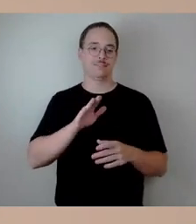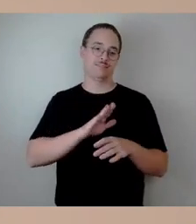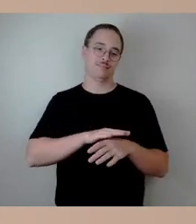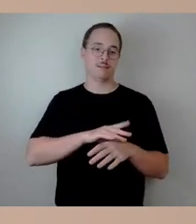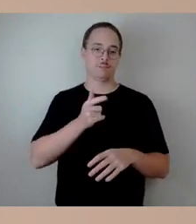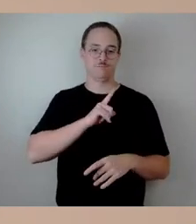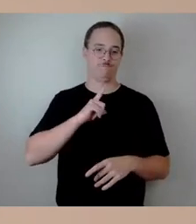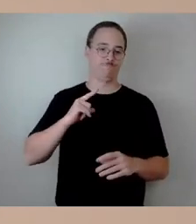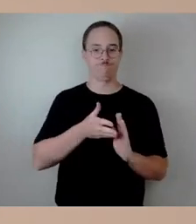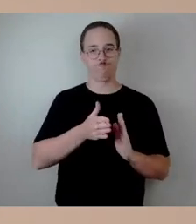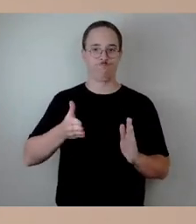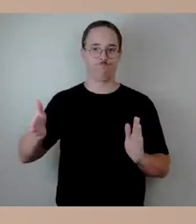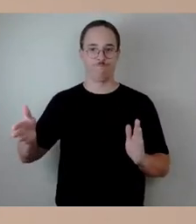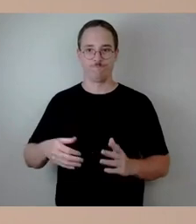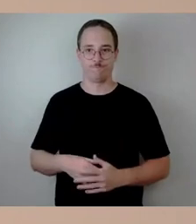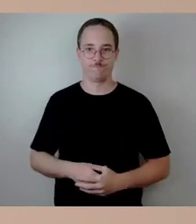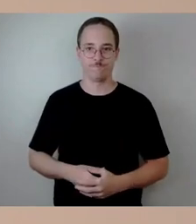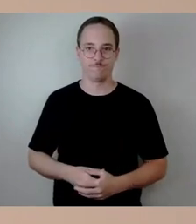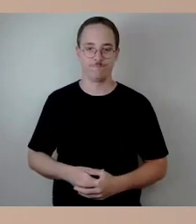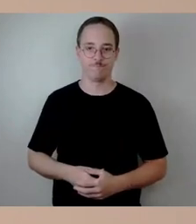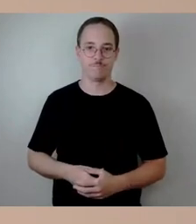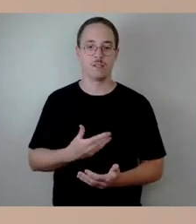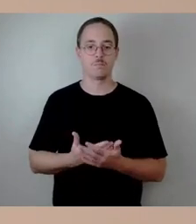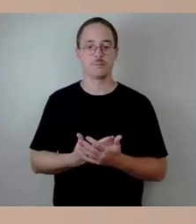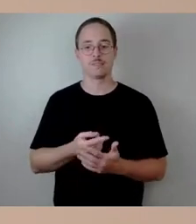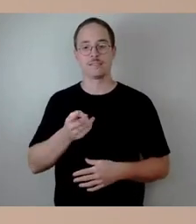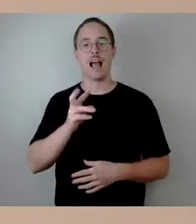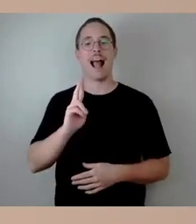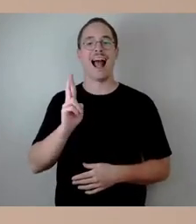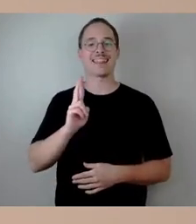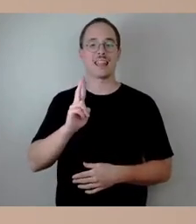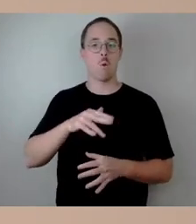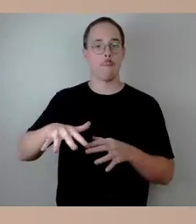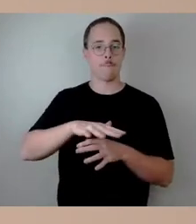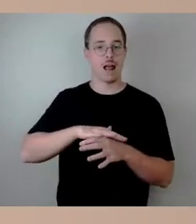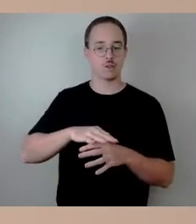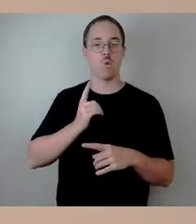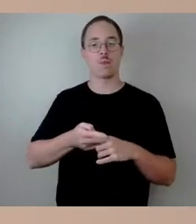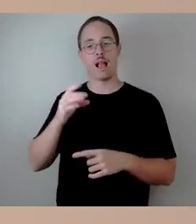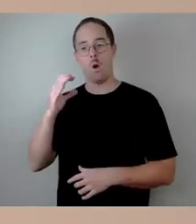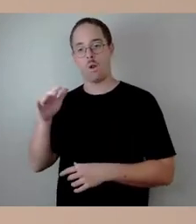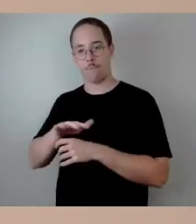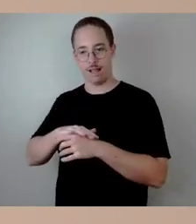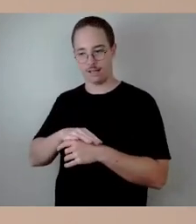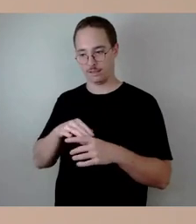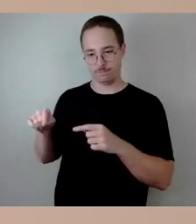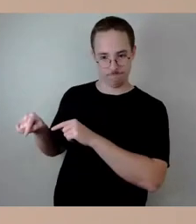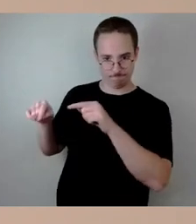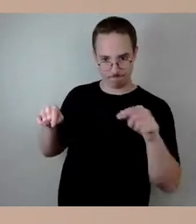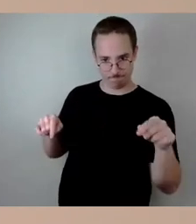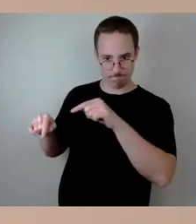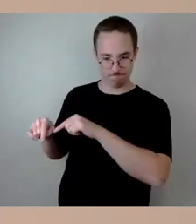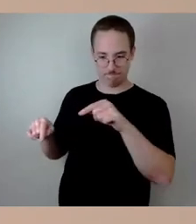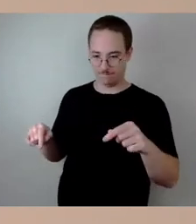Rathenauplatz und Carolaplatz keine funktionsfähige Verbindung haben